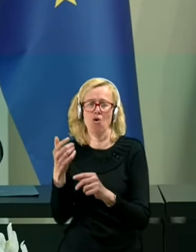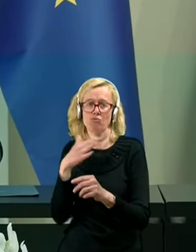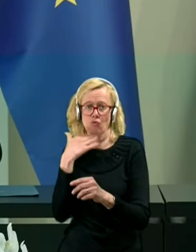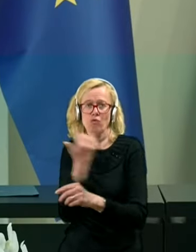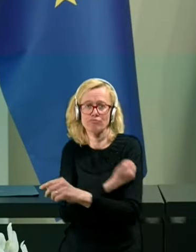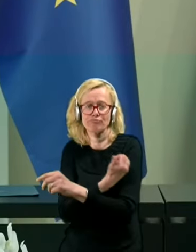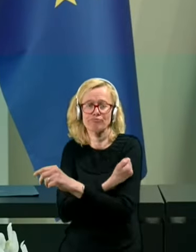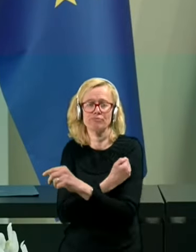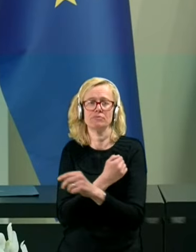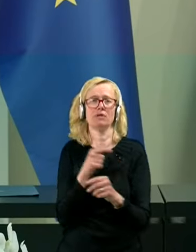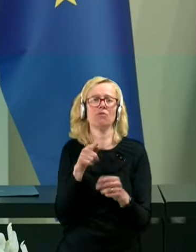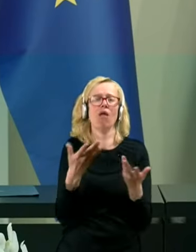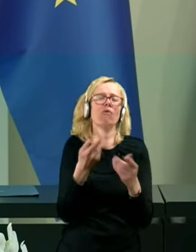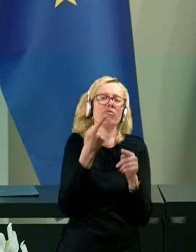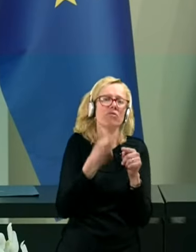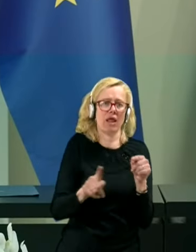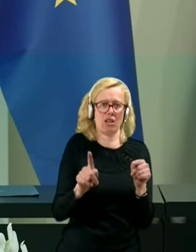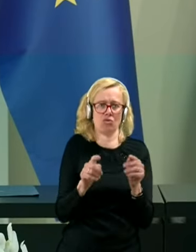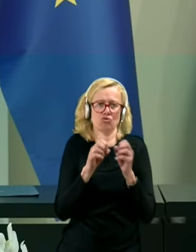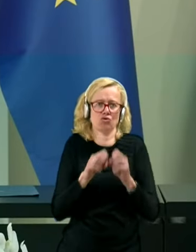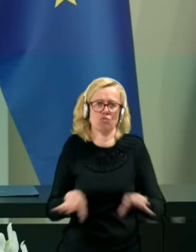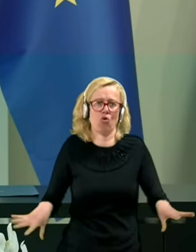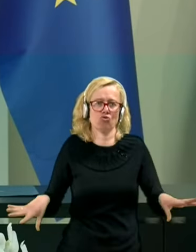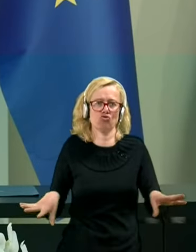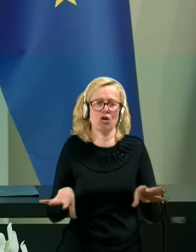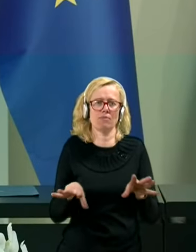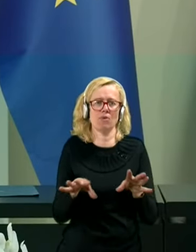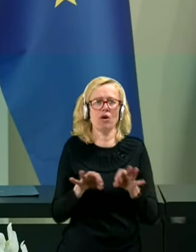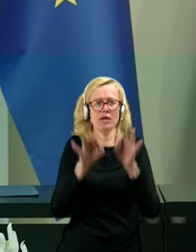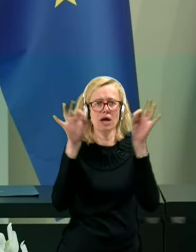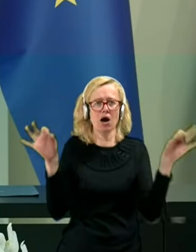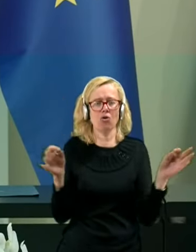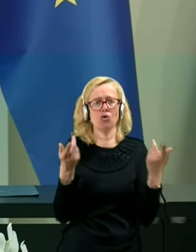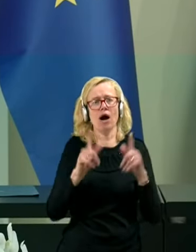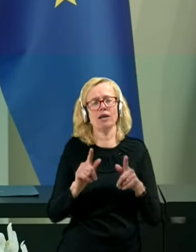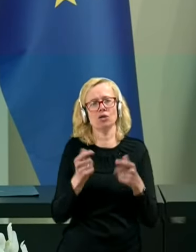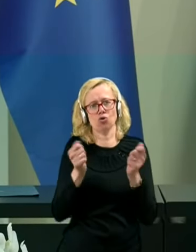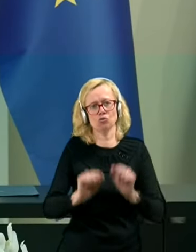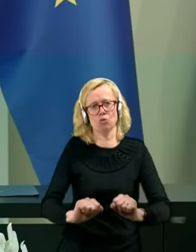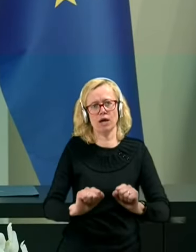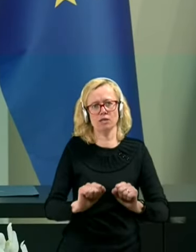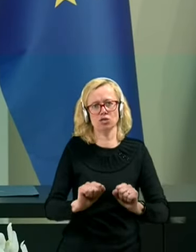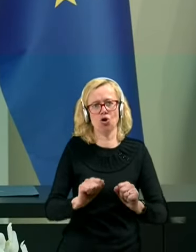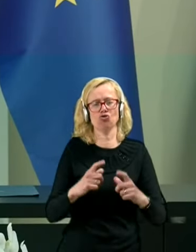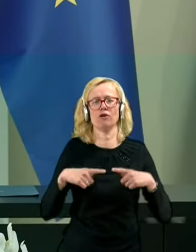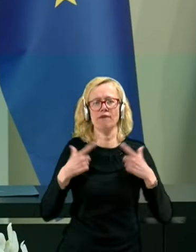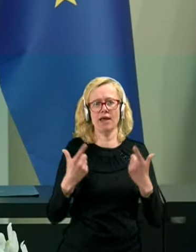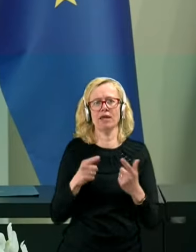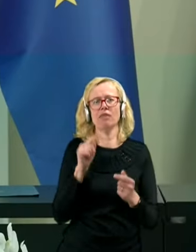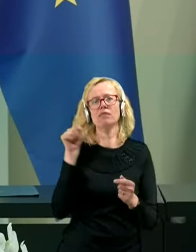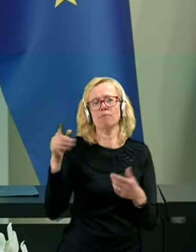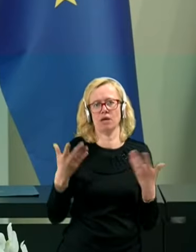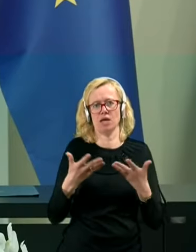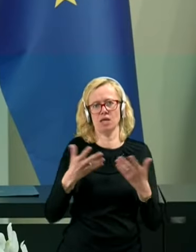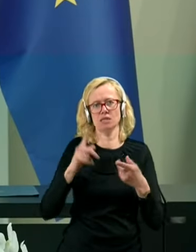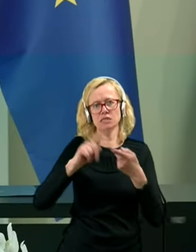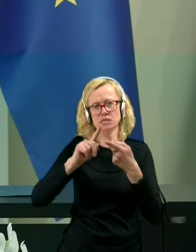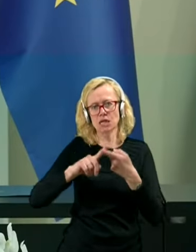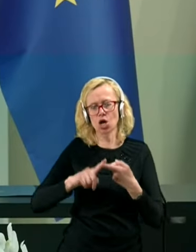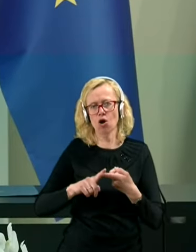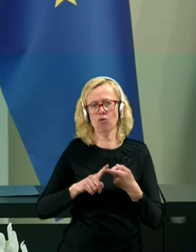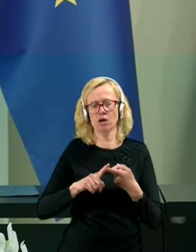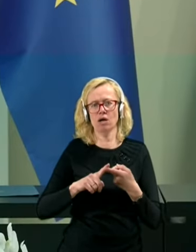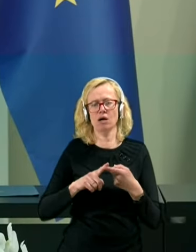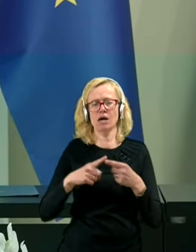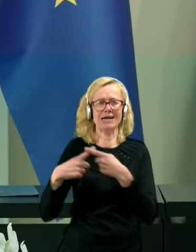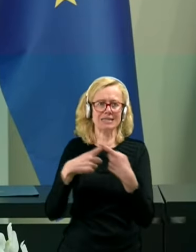lahko vsaj delno sproščamo javno ali pa gospodarsko življenje tam, kjer je pač teh stikov, rizičnih stikov